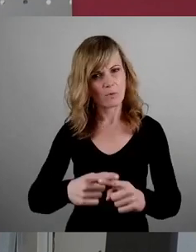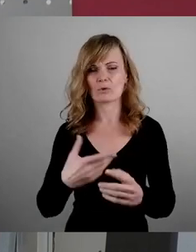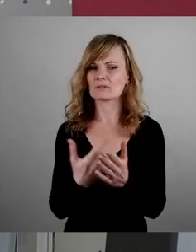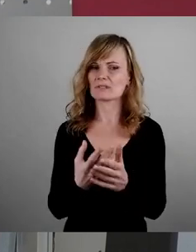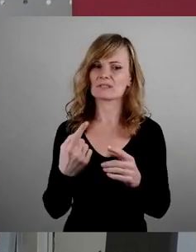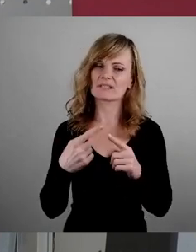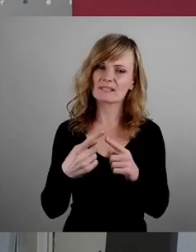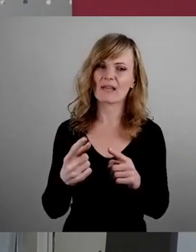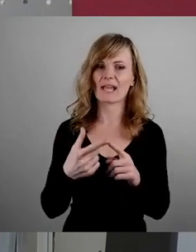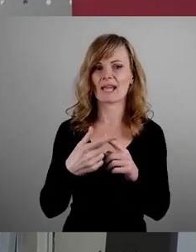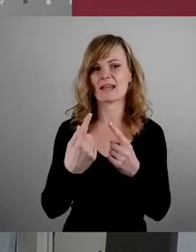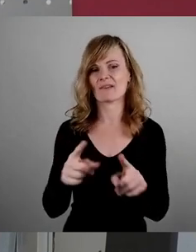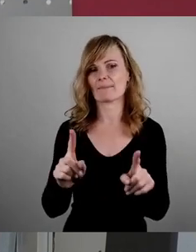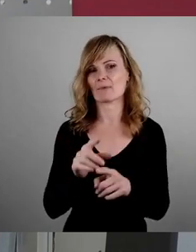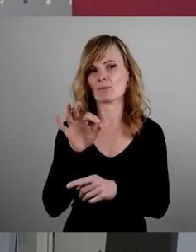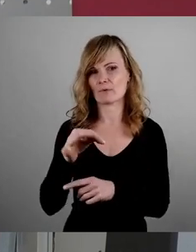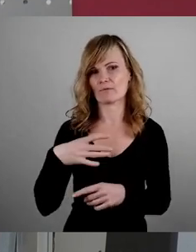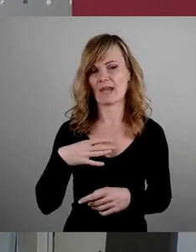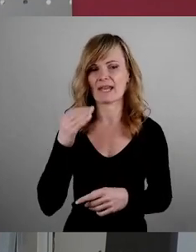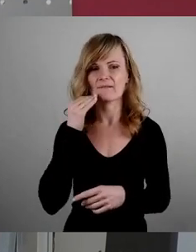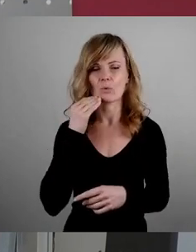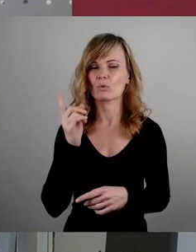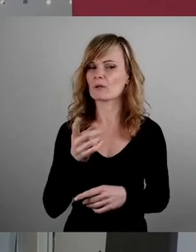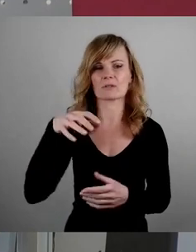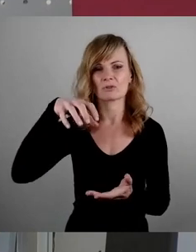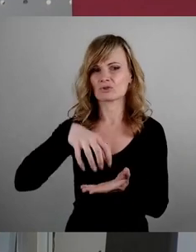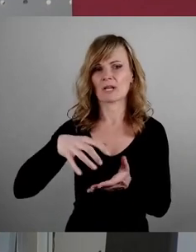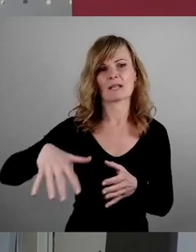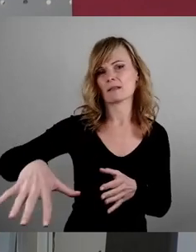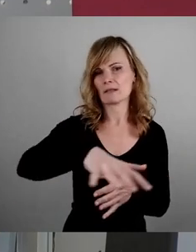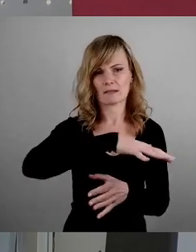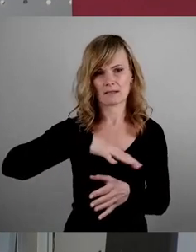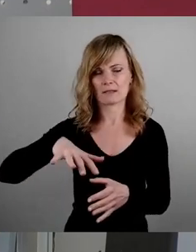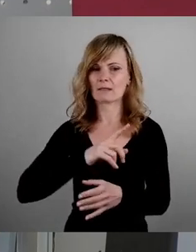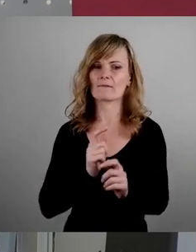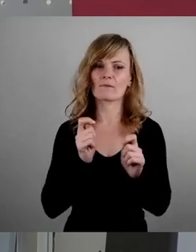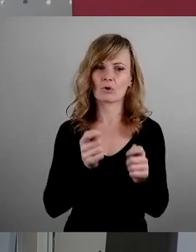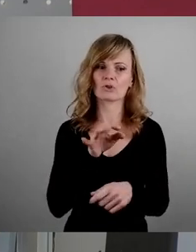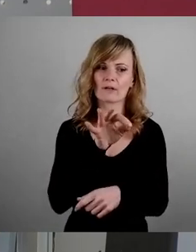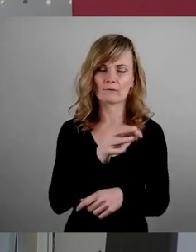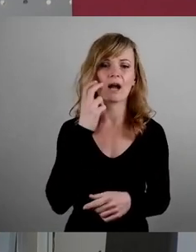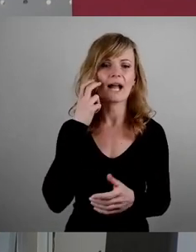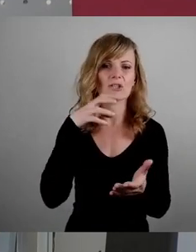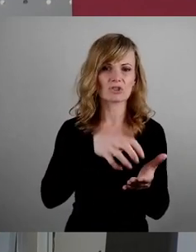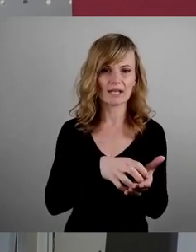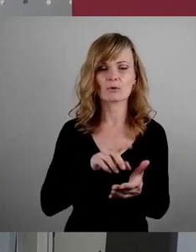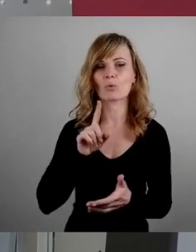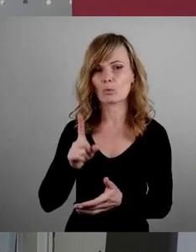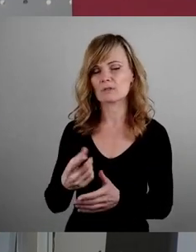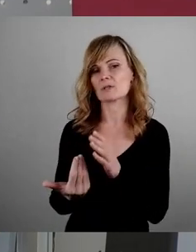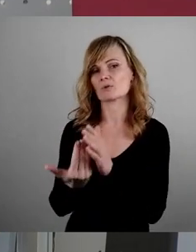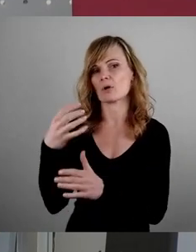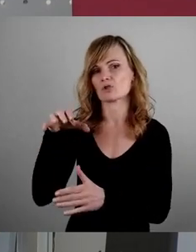stadtweit einführen, sondern wir schlagen erst mal vor, es für die Altstadt und die Neustadt einzuführen. Da gibt es besonders viele